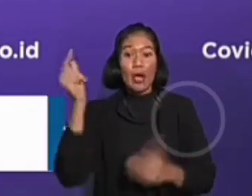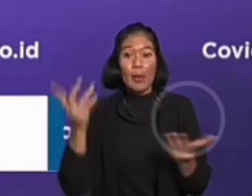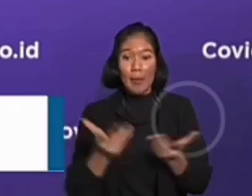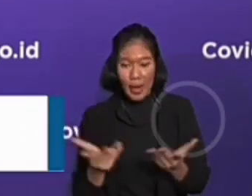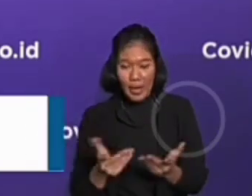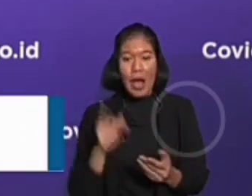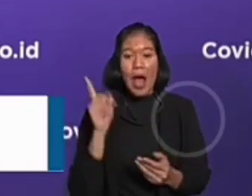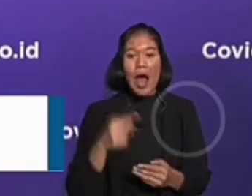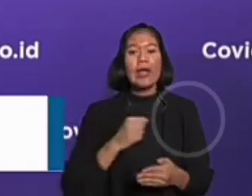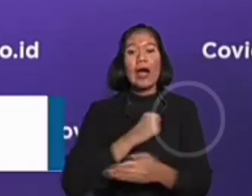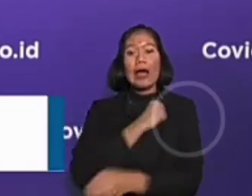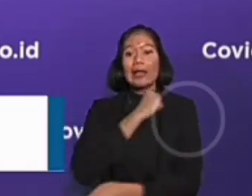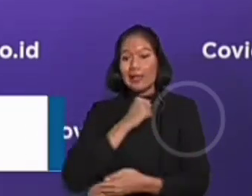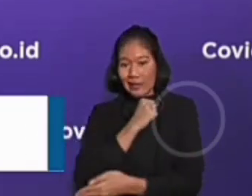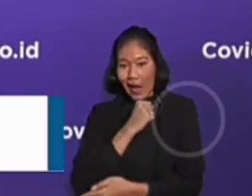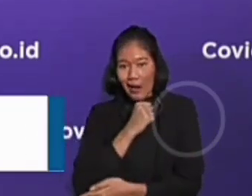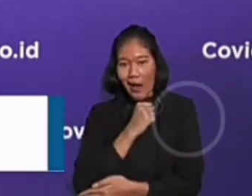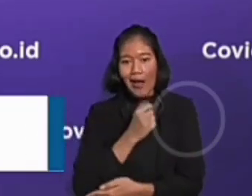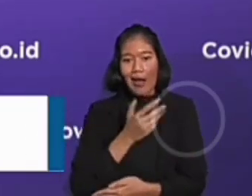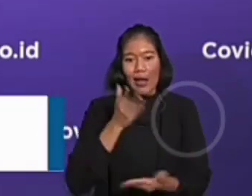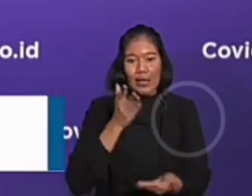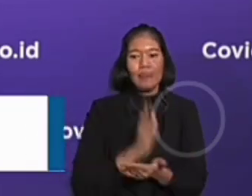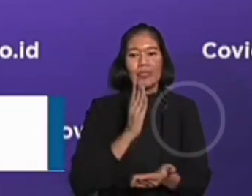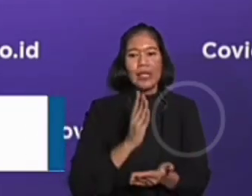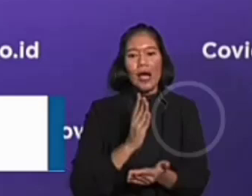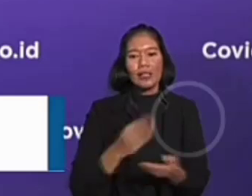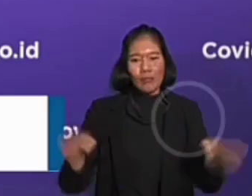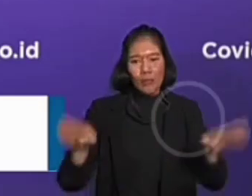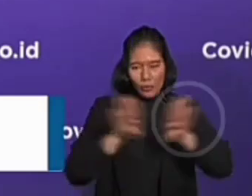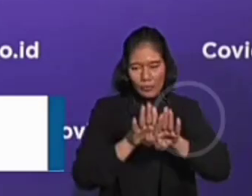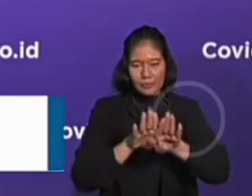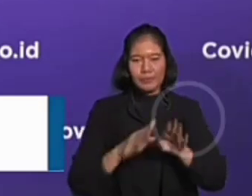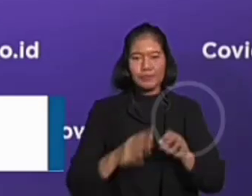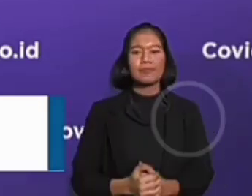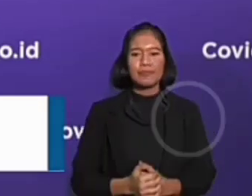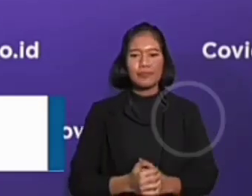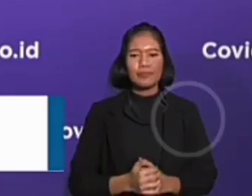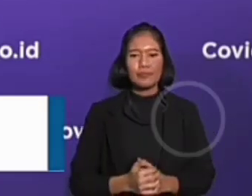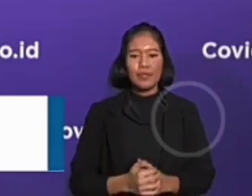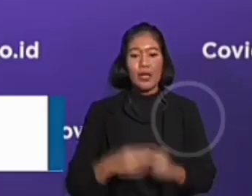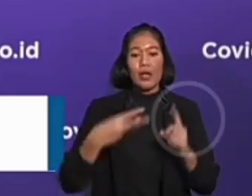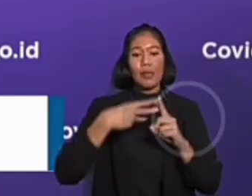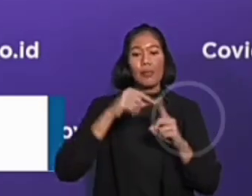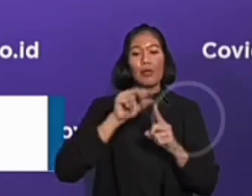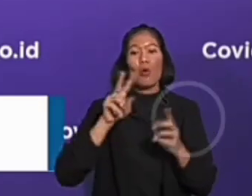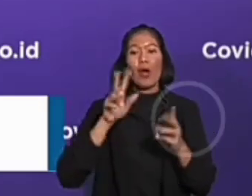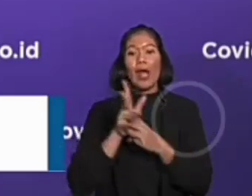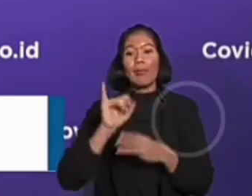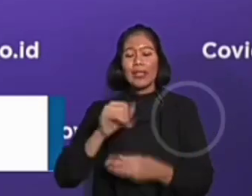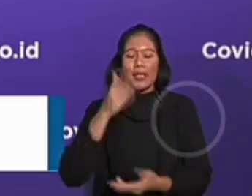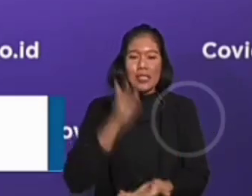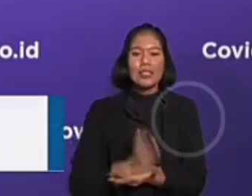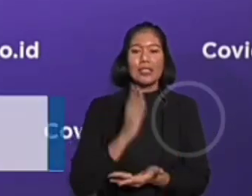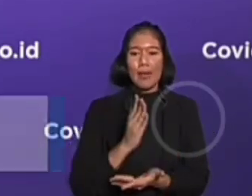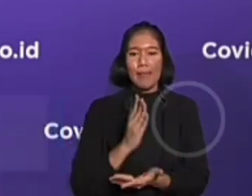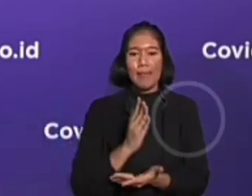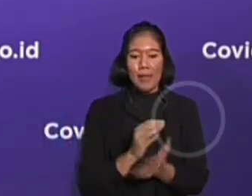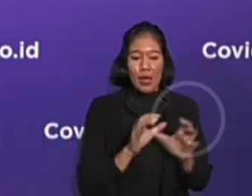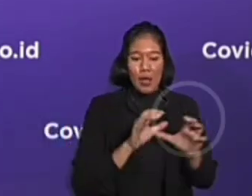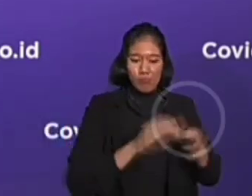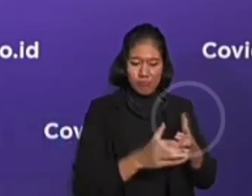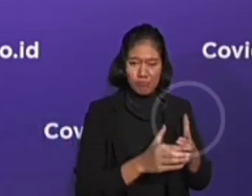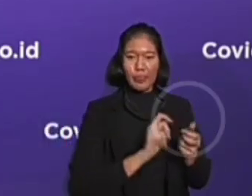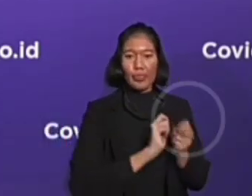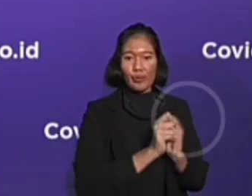negara-negara yang memilih kebijakan lockdown. Respon BP-2MI secara sigap kami telah membentuk satuan